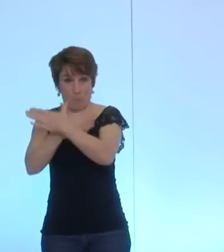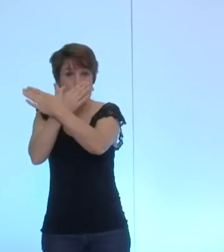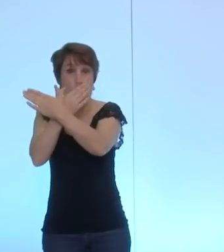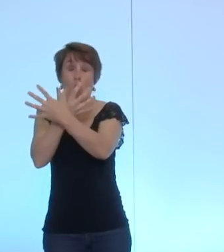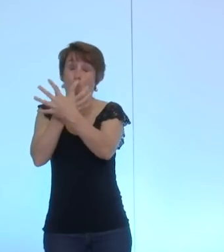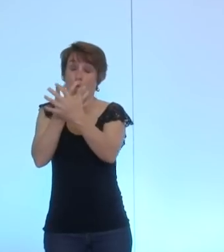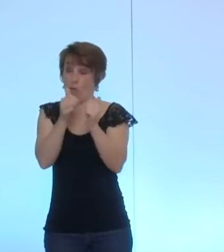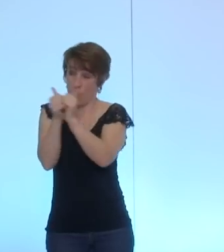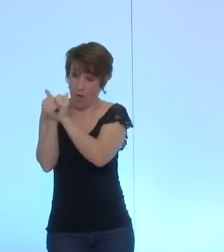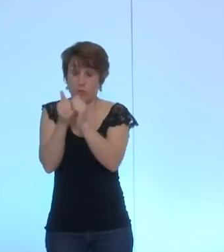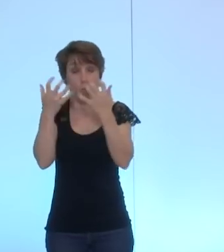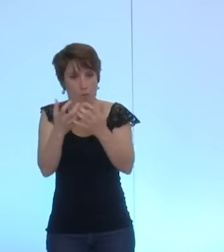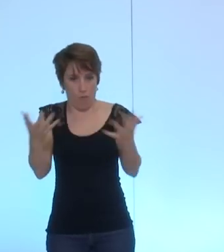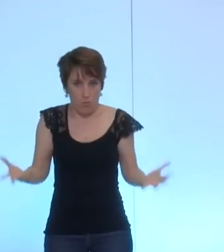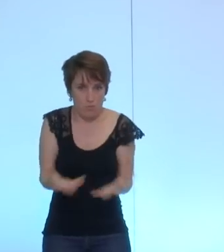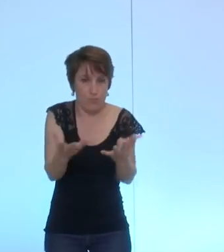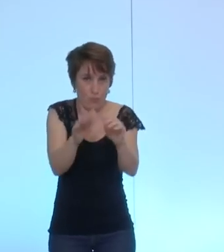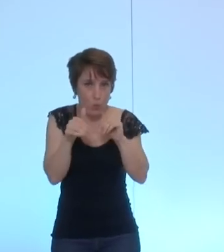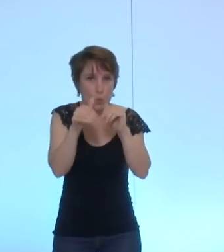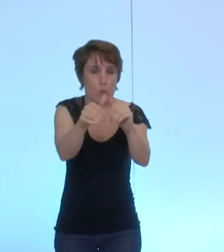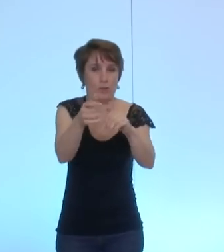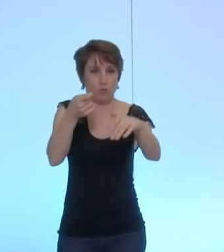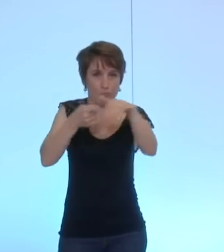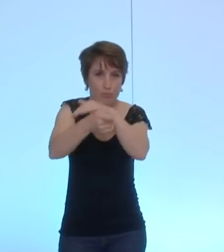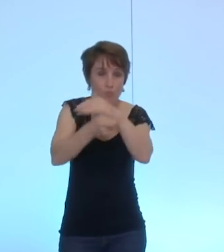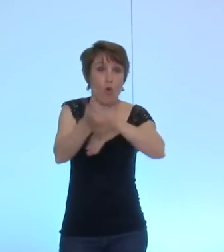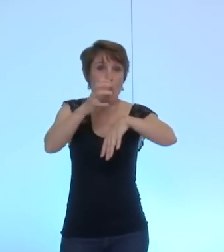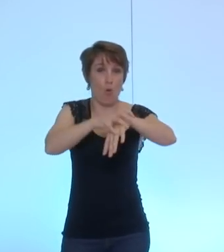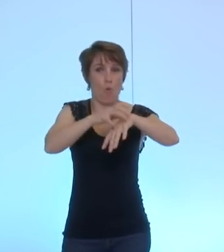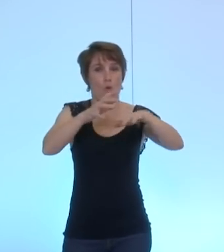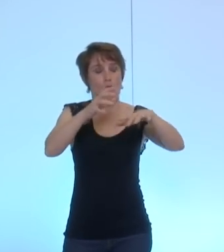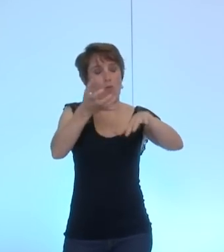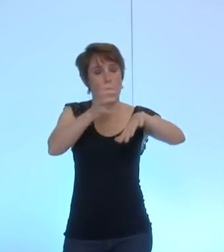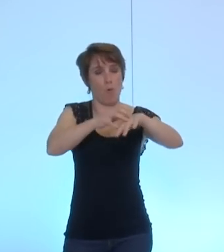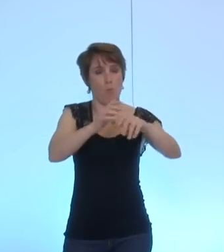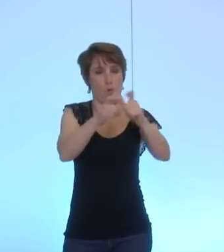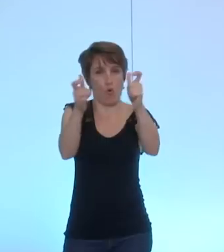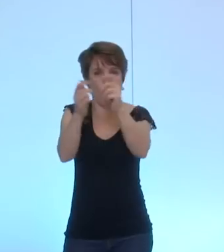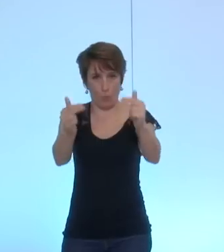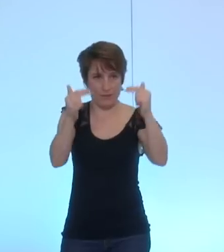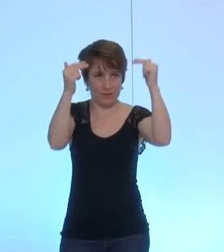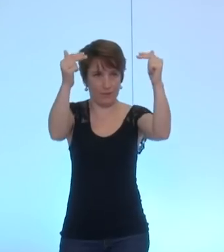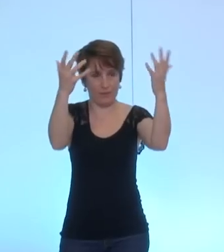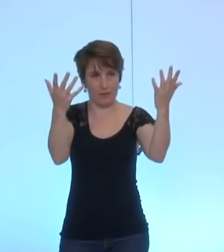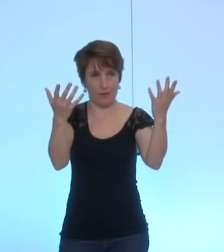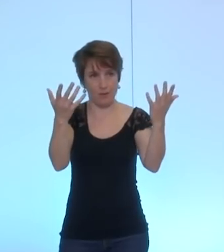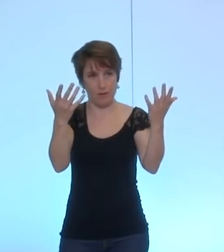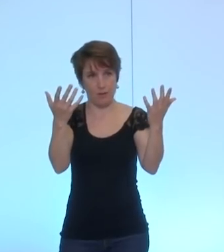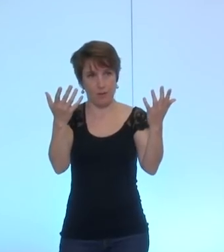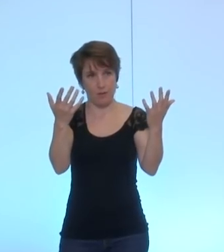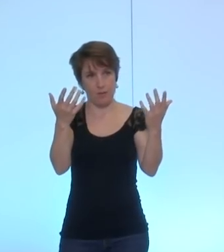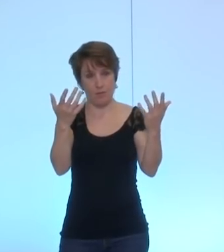les pôles de compétitivité à la hauteur de celui qui est atteint aujourd'hui et en tout cas de s'assurer que